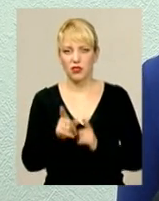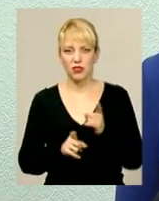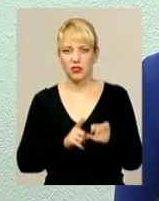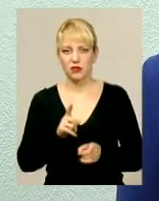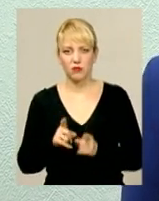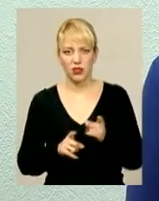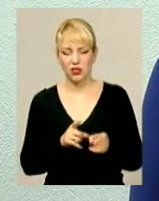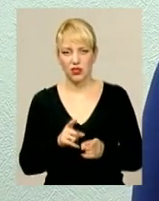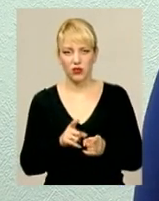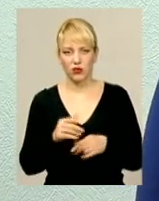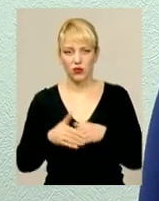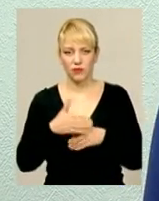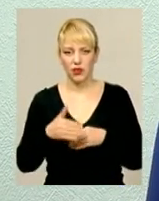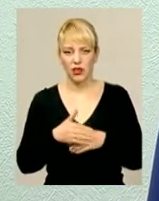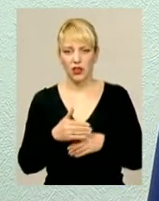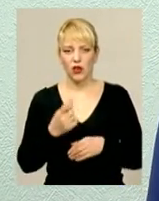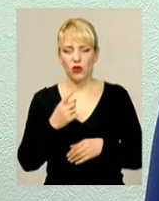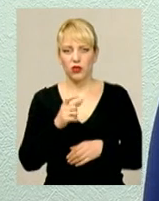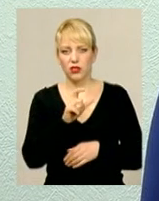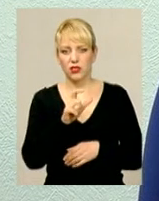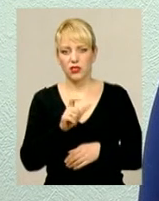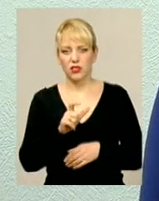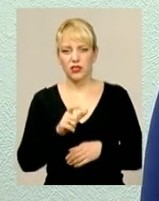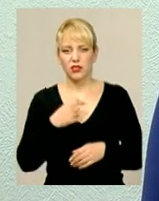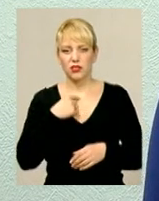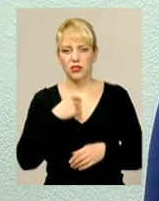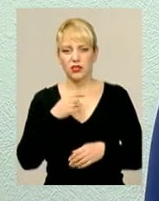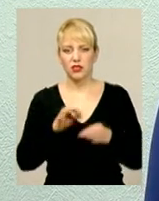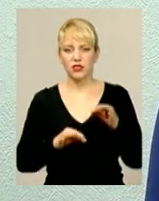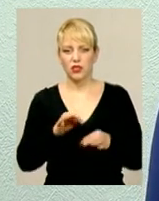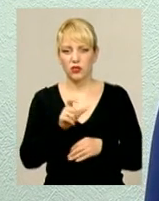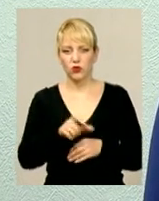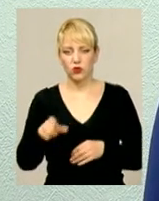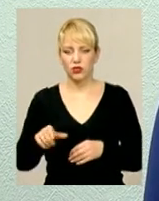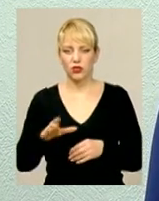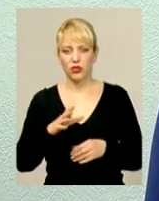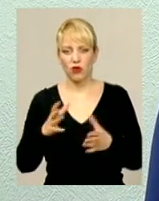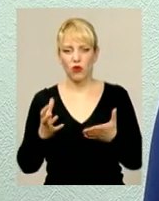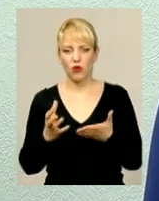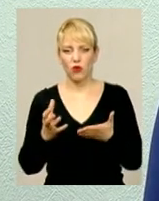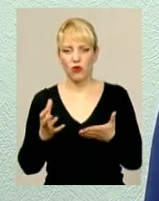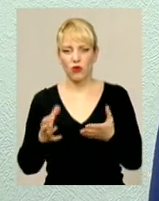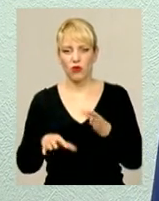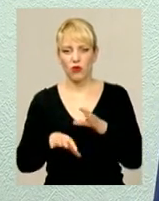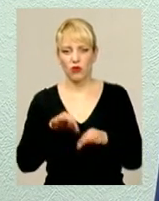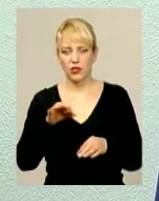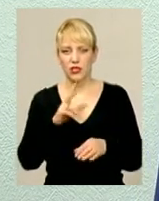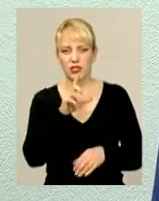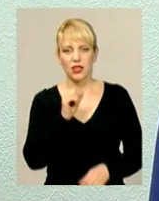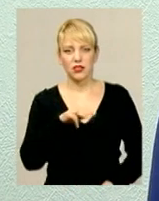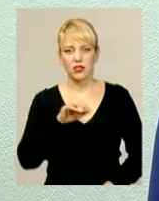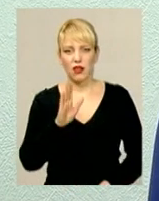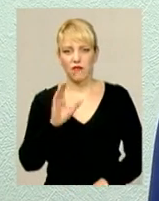запобіжний захід, тобто, в одному із засуджених обрано запобіжний захід у виді застави 95